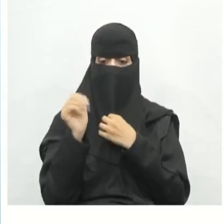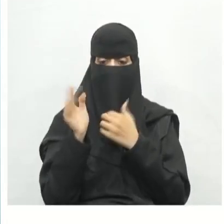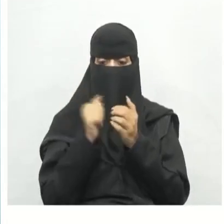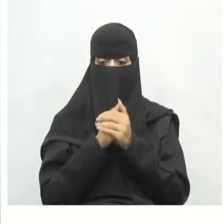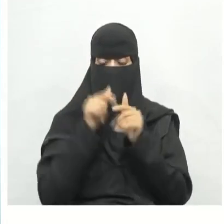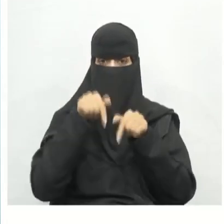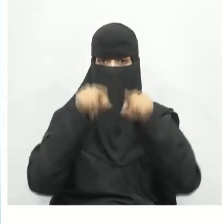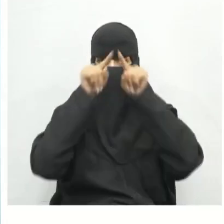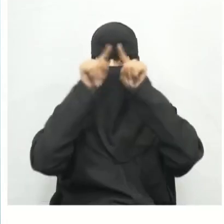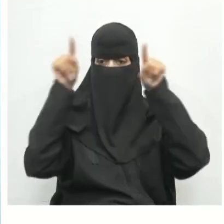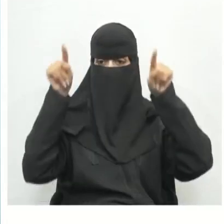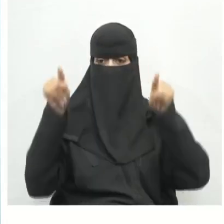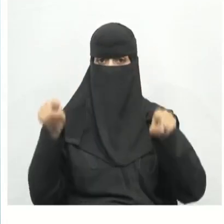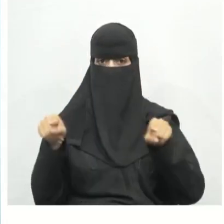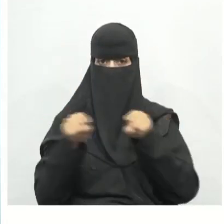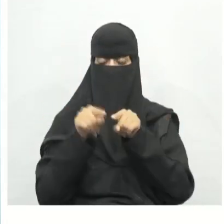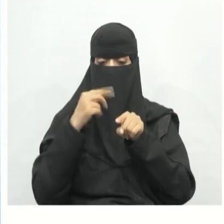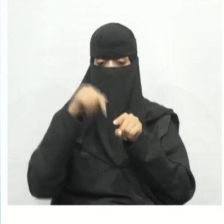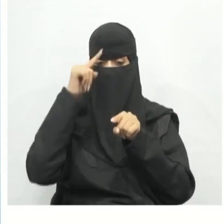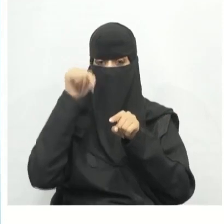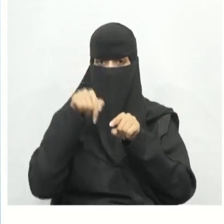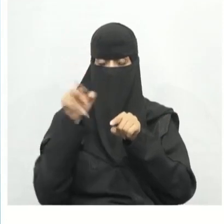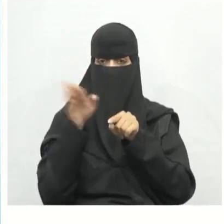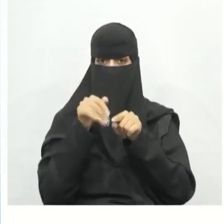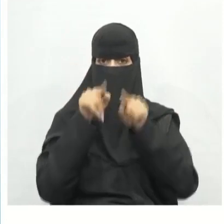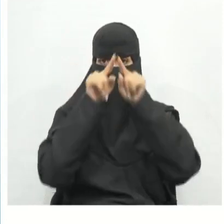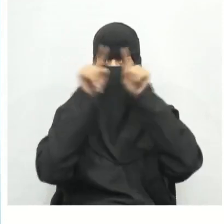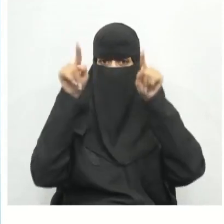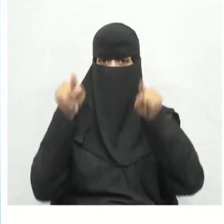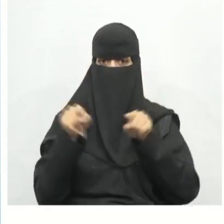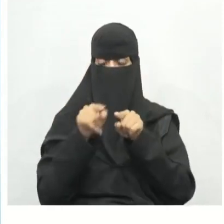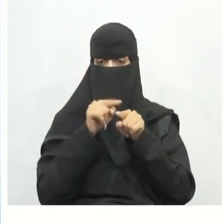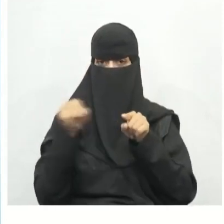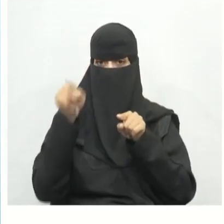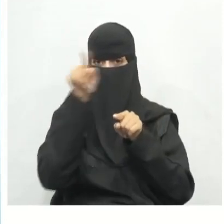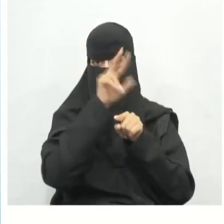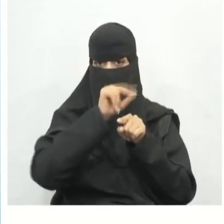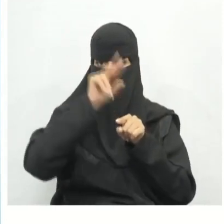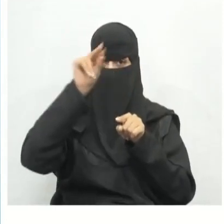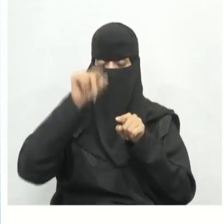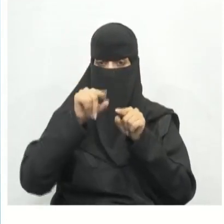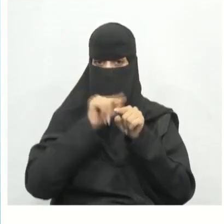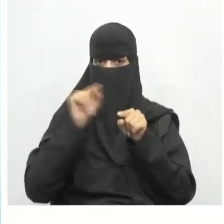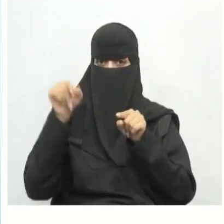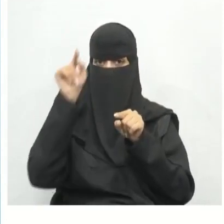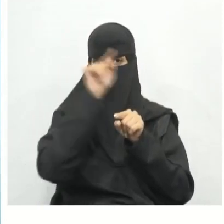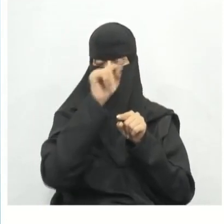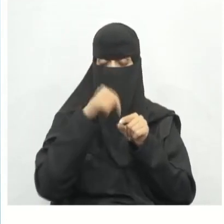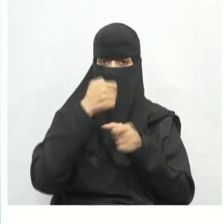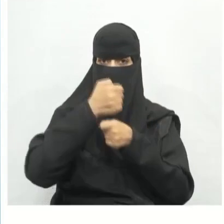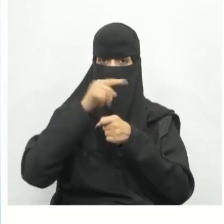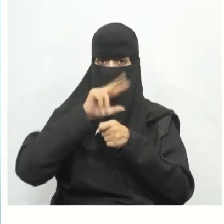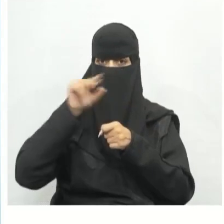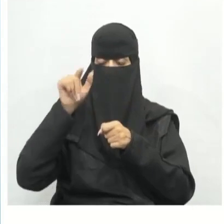أيضا المستطيل من الأمثلة على أشكال ثنائية الأبعاد وهو شكل ذو أربعة أضلع مستقيمة وأربعة زوايا قائمة